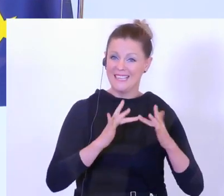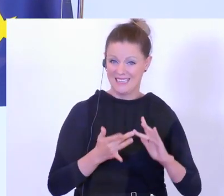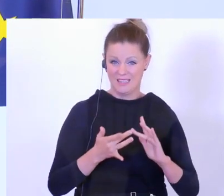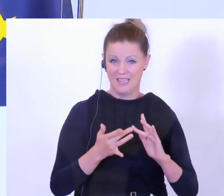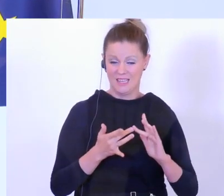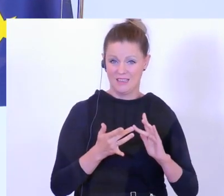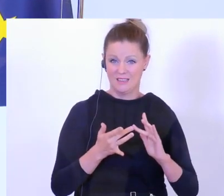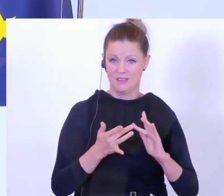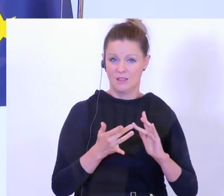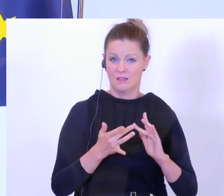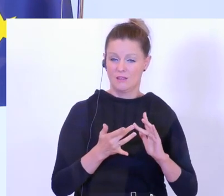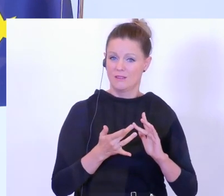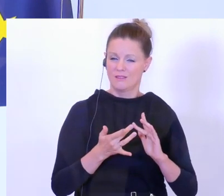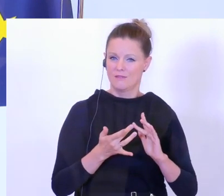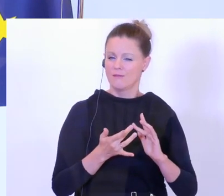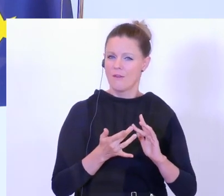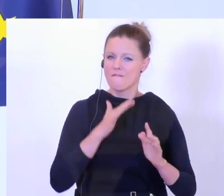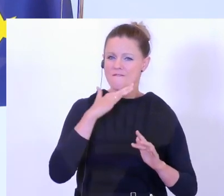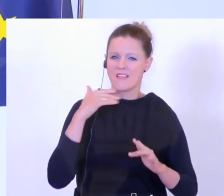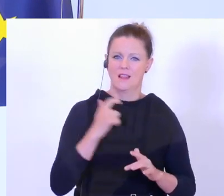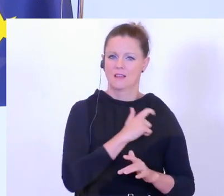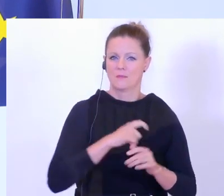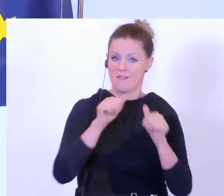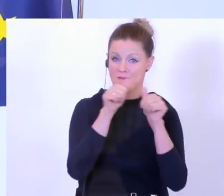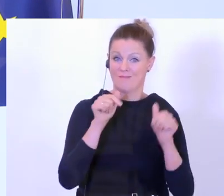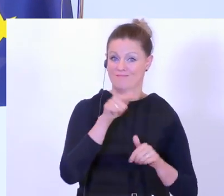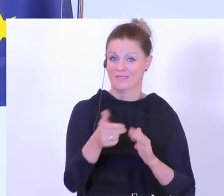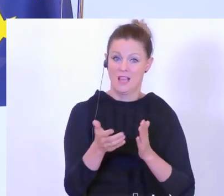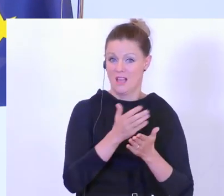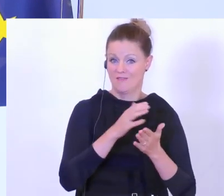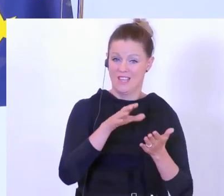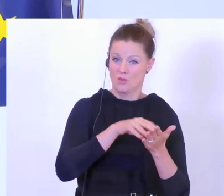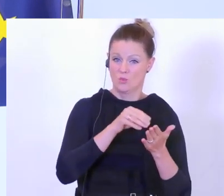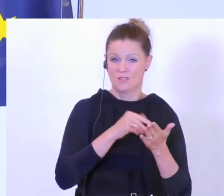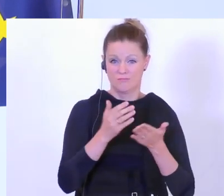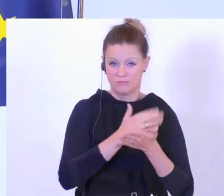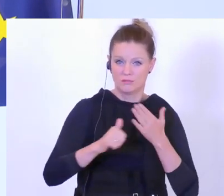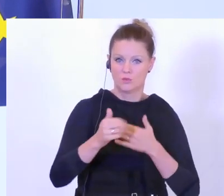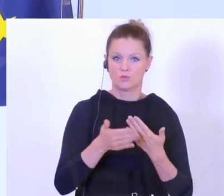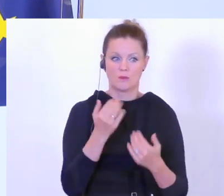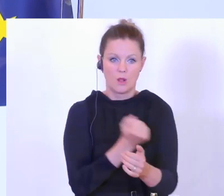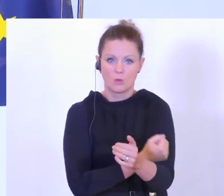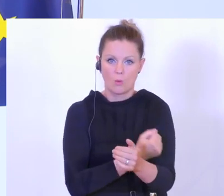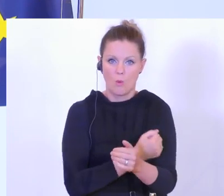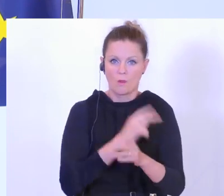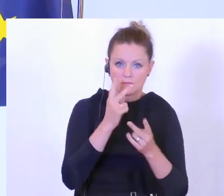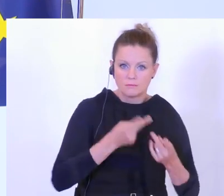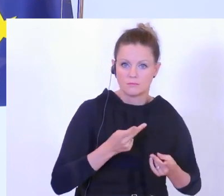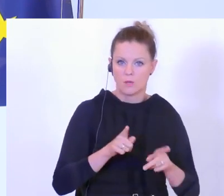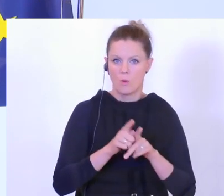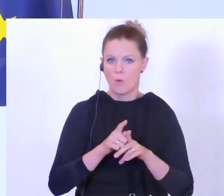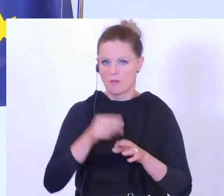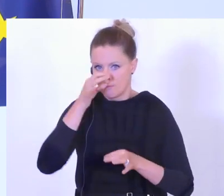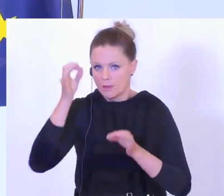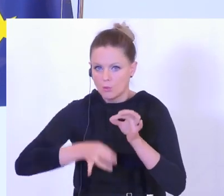die allermeisten Kriminalitätsformen genutzt, ob das jetzt die Drogenbeschaffung ist, ob das der Betrugsbereich ist,